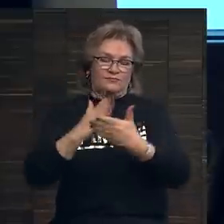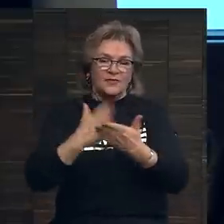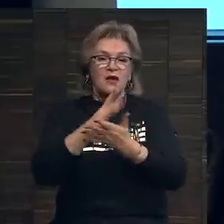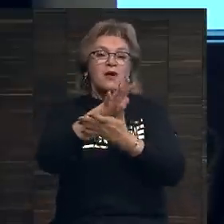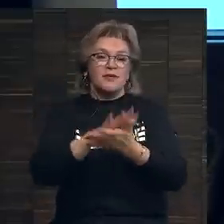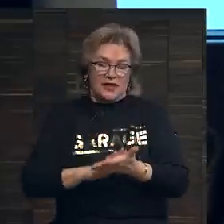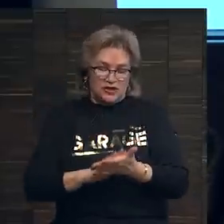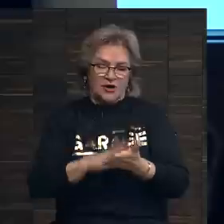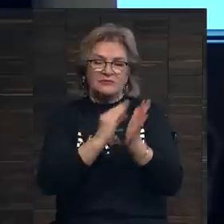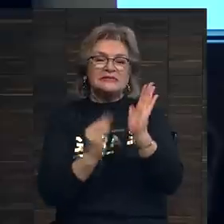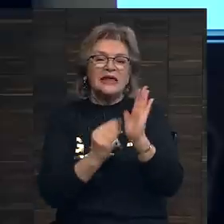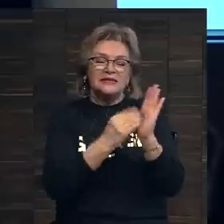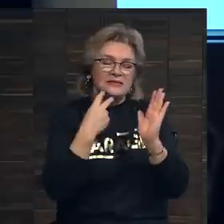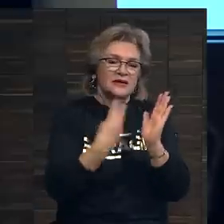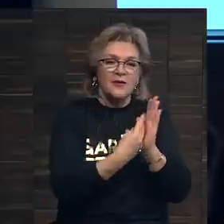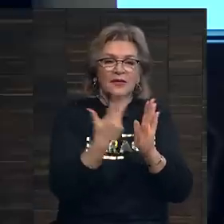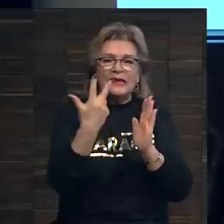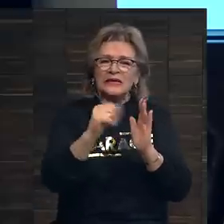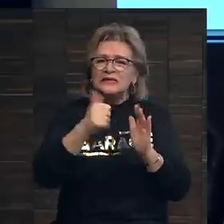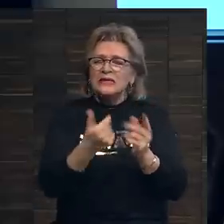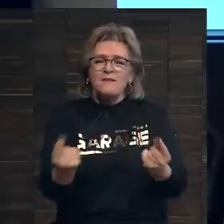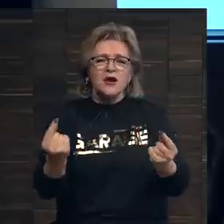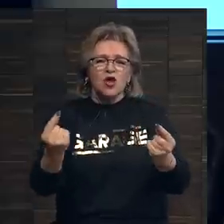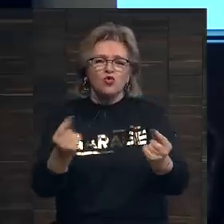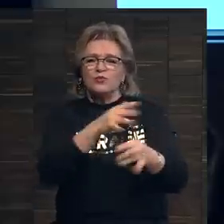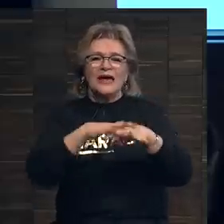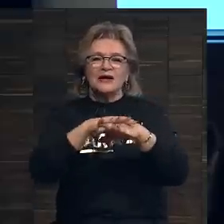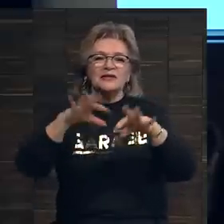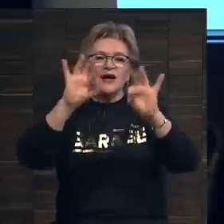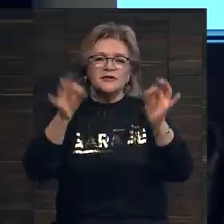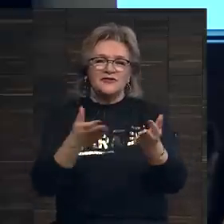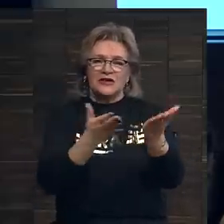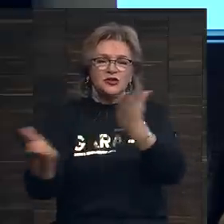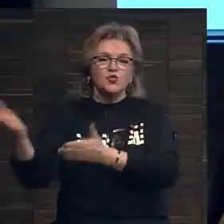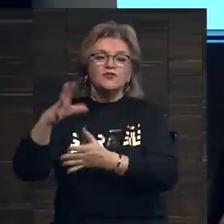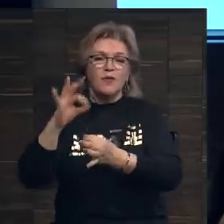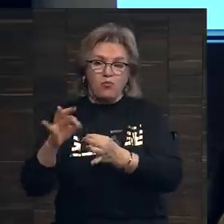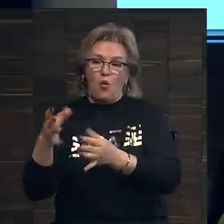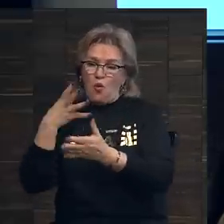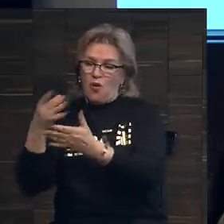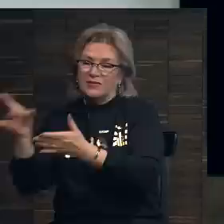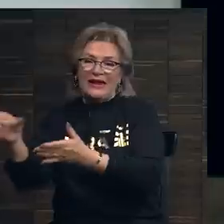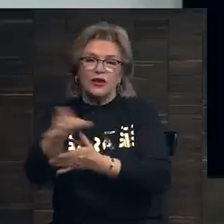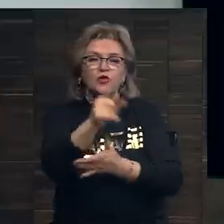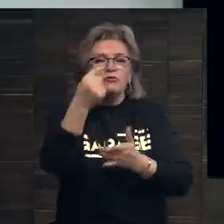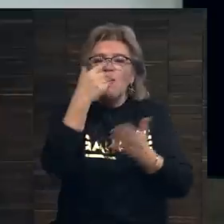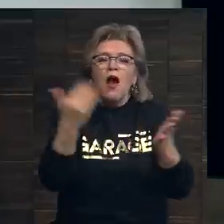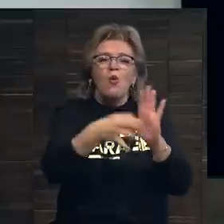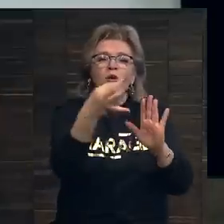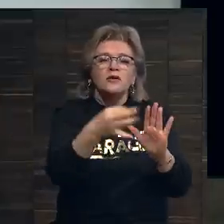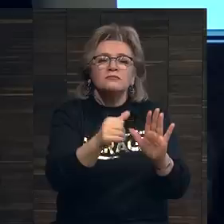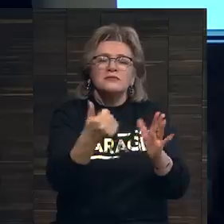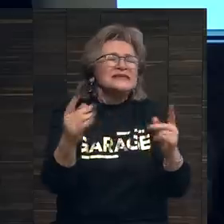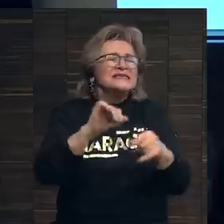Продолжаем со статистикой. Три самых крупных рынка произведения искусства по регионам. Как вы думаете, какой из них